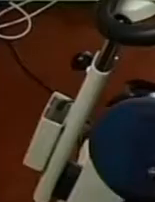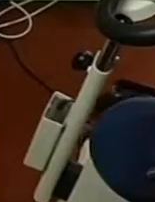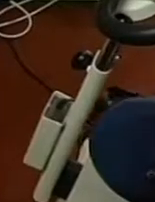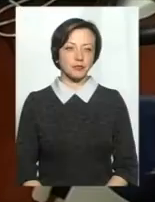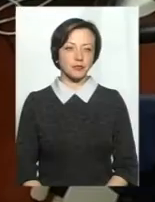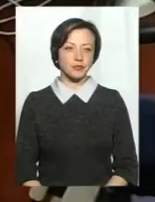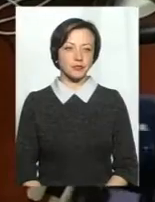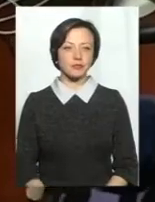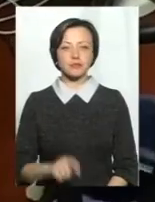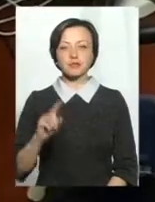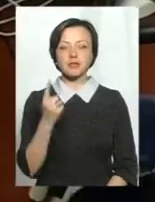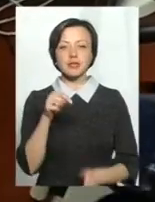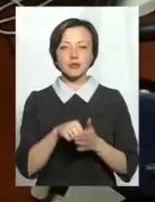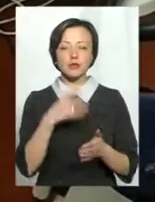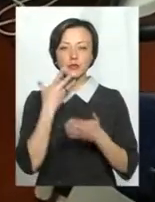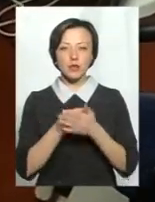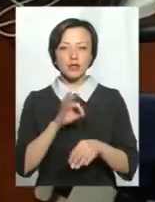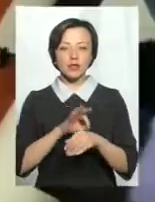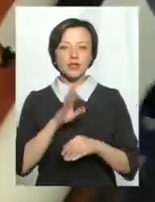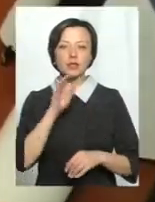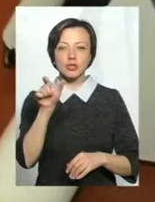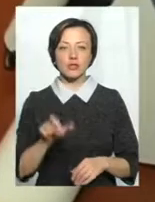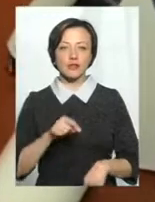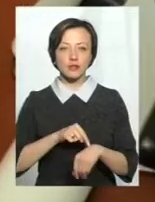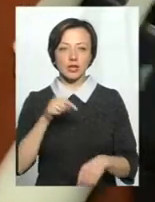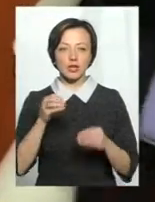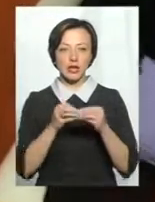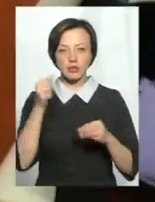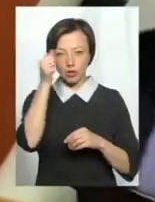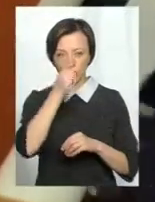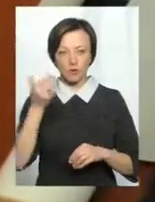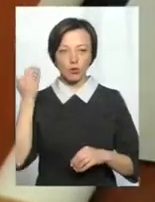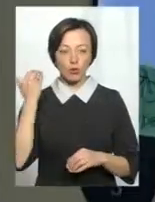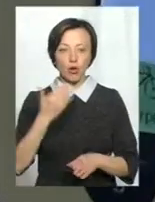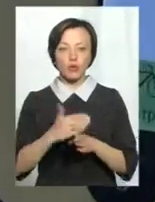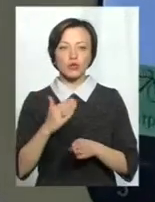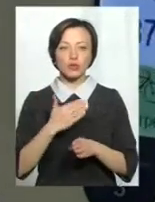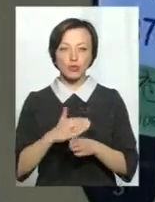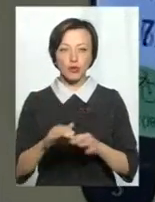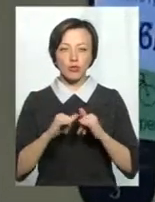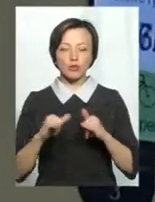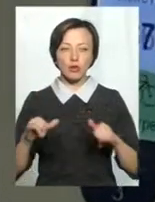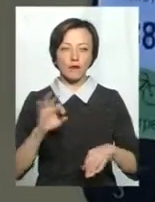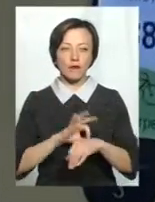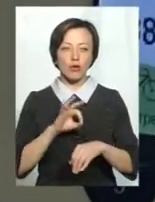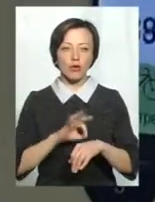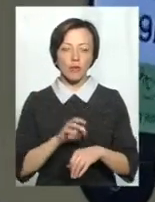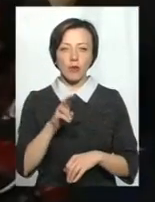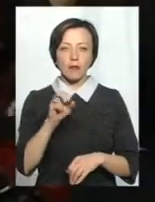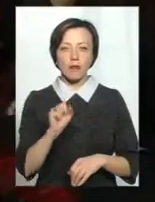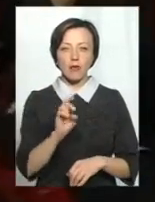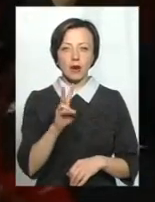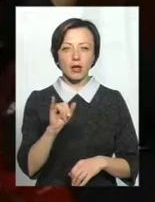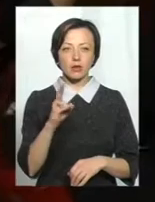Перші симптоми своєї недуги пані Надія відчула 10 років тому. Поступово прогресуючи, хвороба Паркінсона